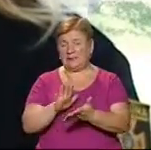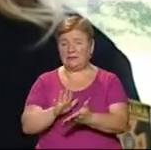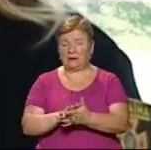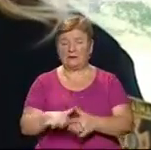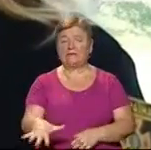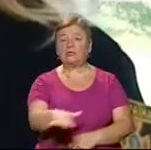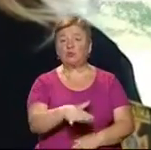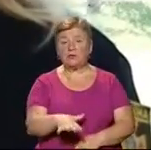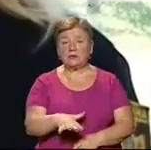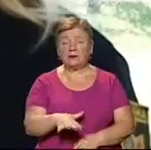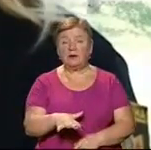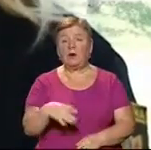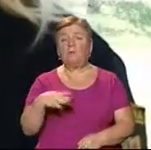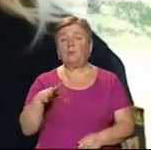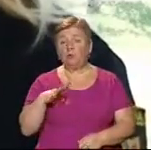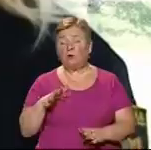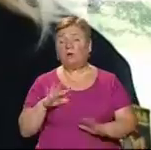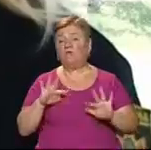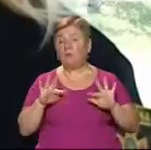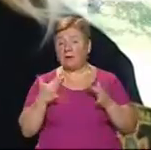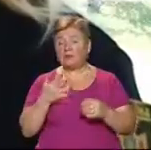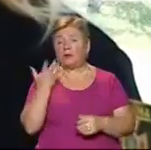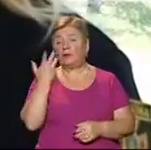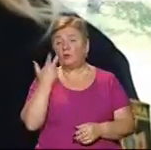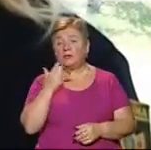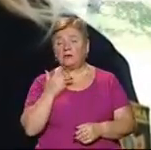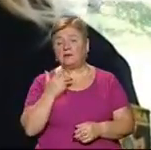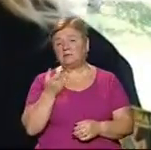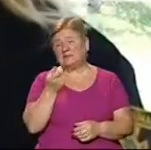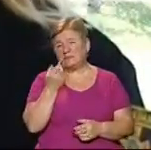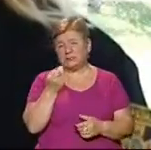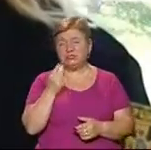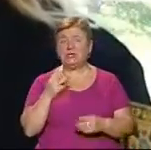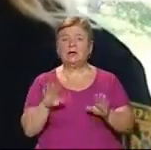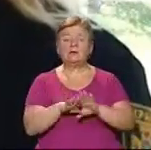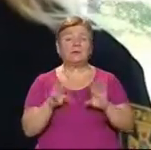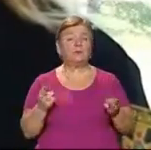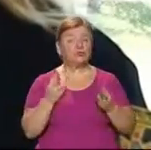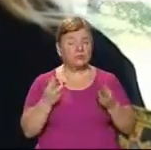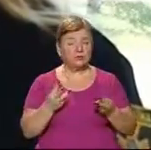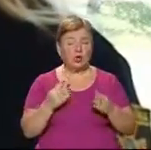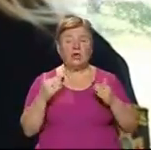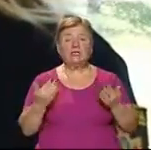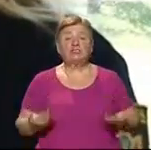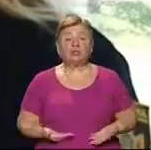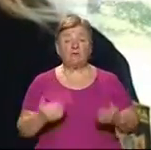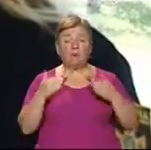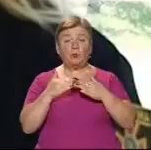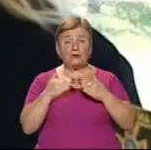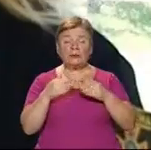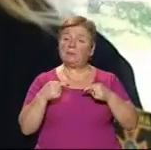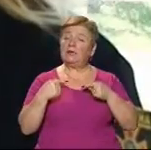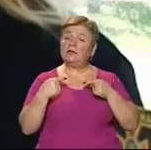відкритих територіях Винокали випадки, коли такі незначні пожежі загрожували житловим будинкам або